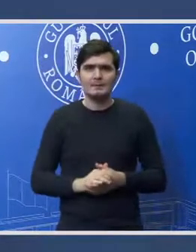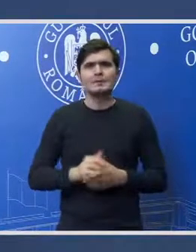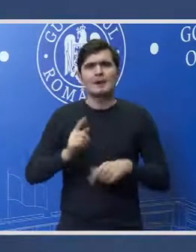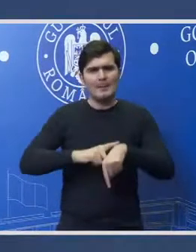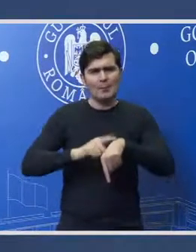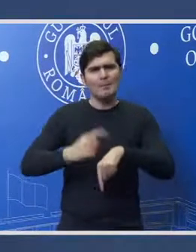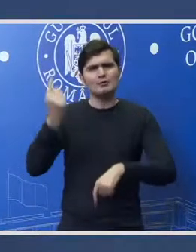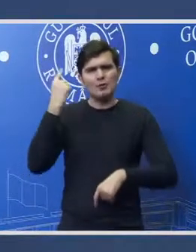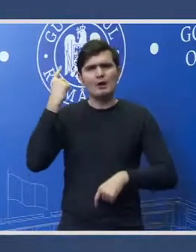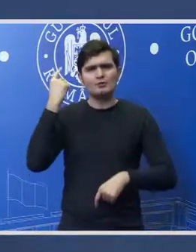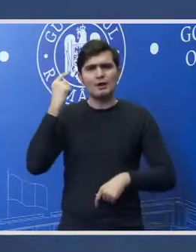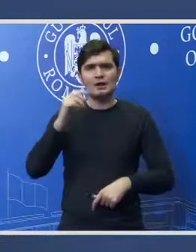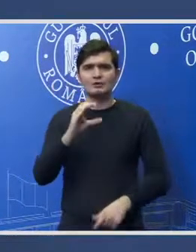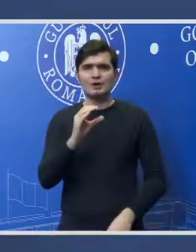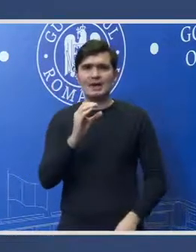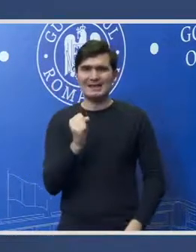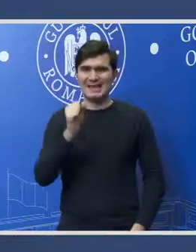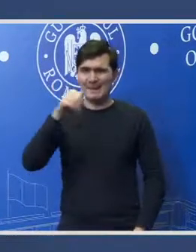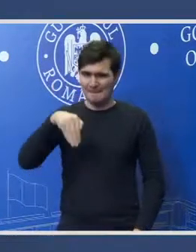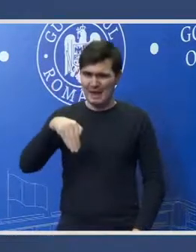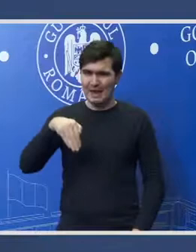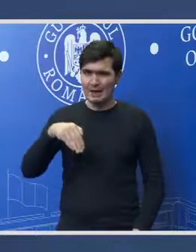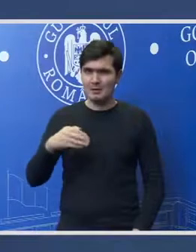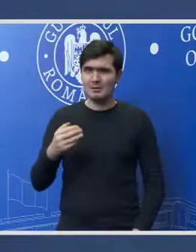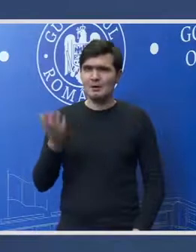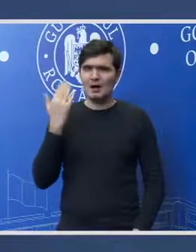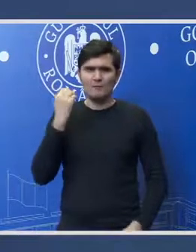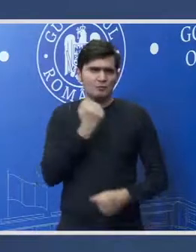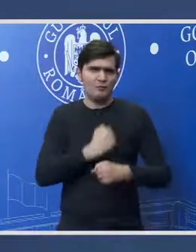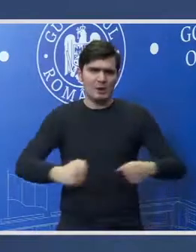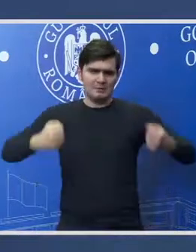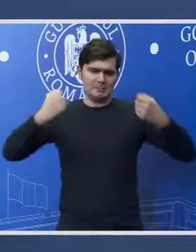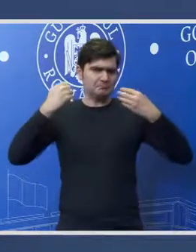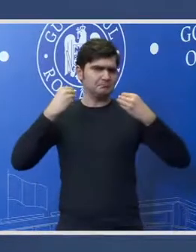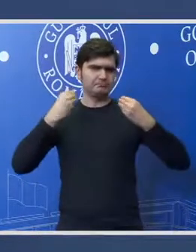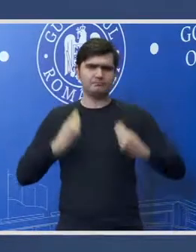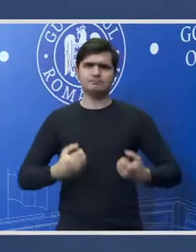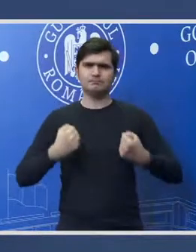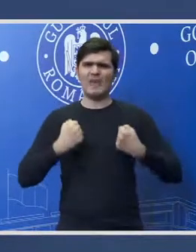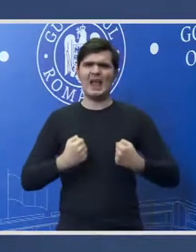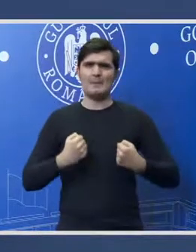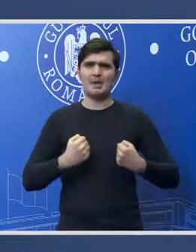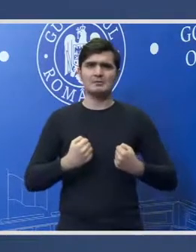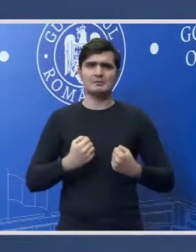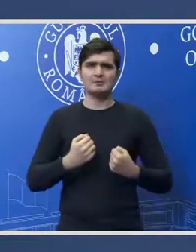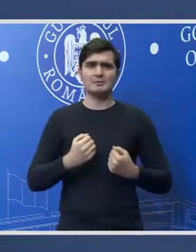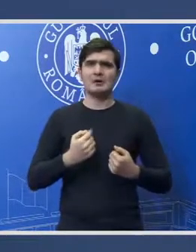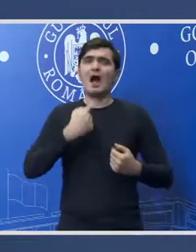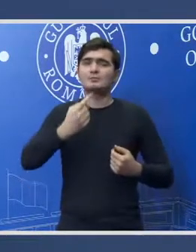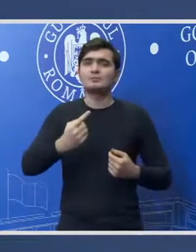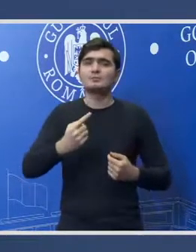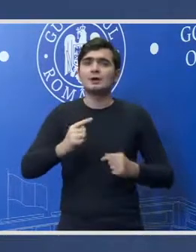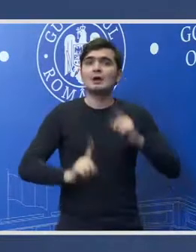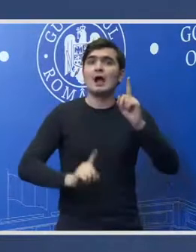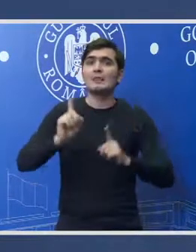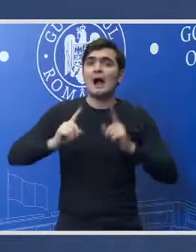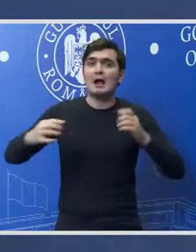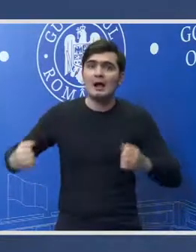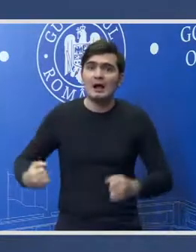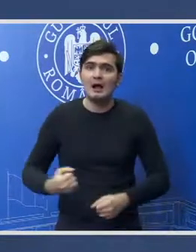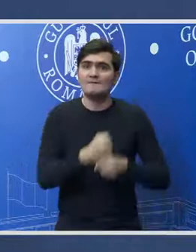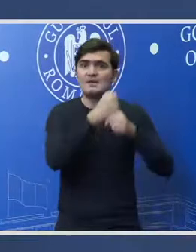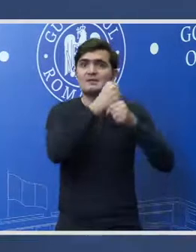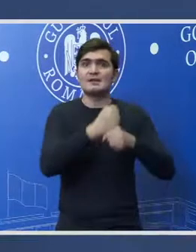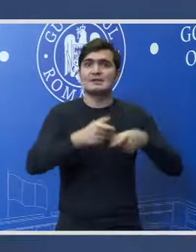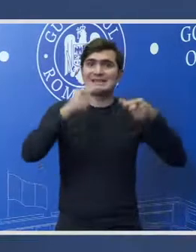acel moment CSM a fost foarte vehement în sensul în care înființarea acestei